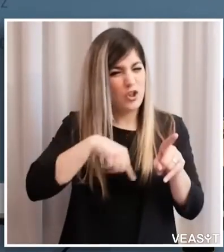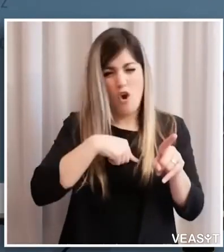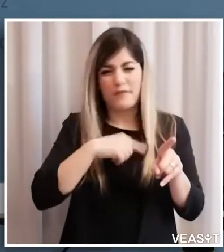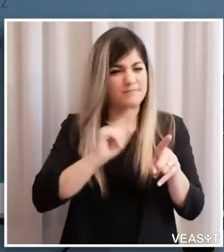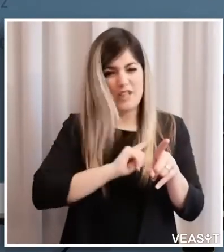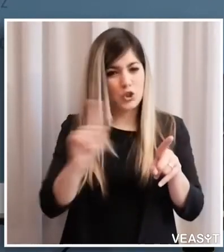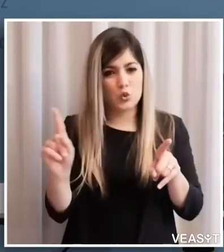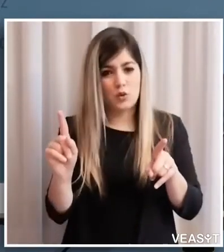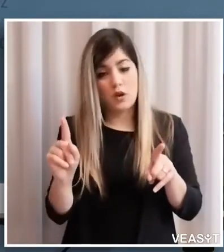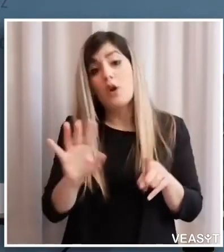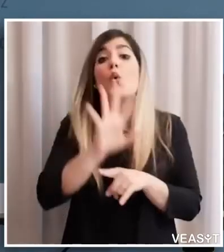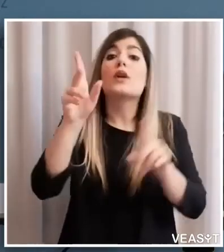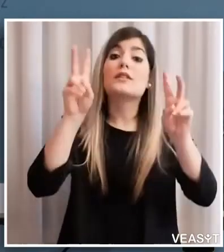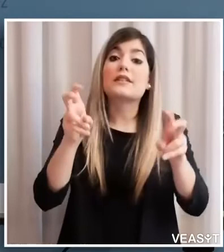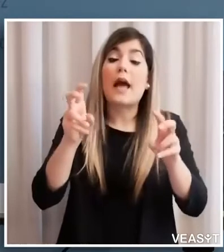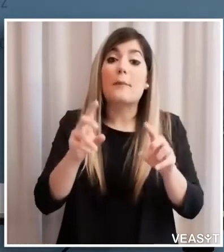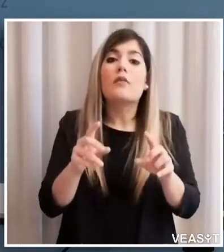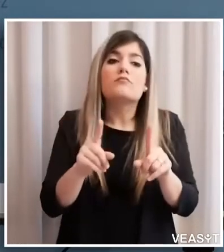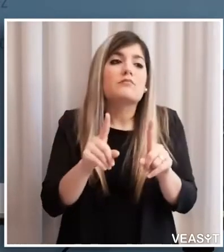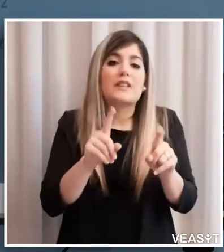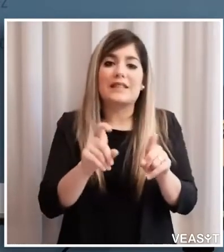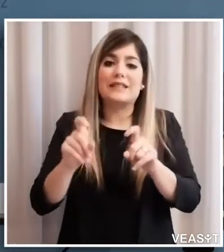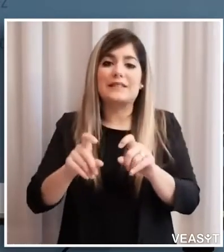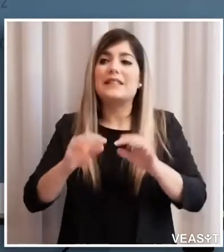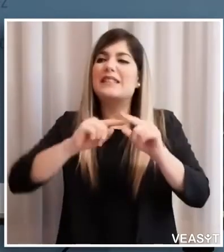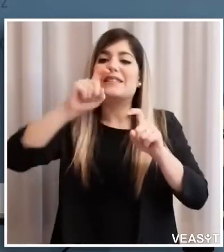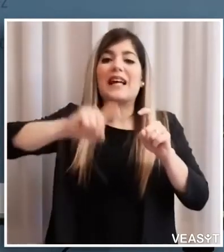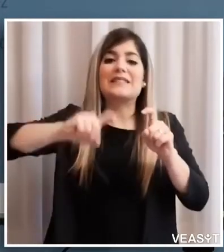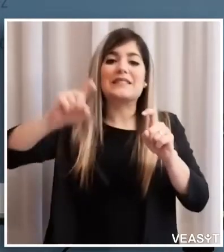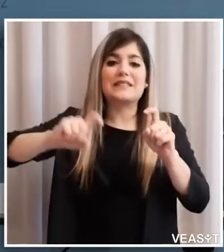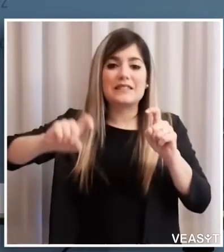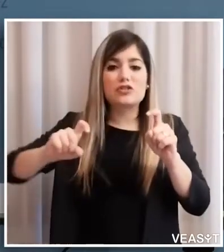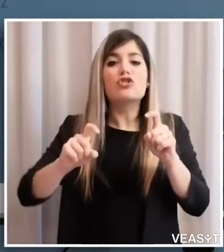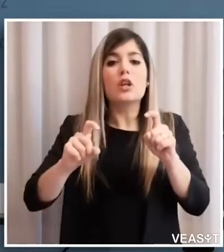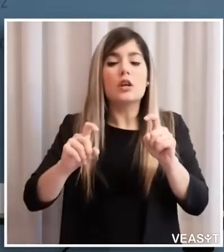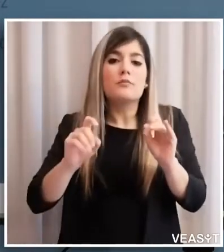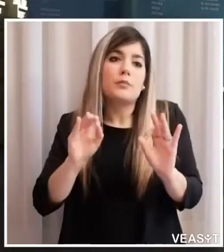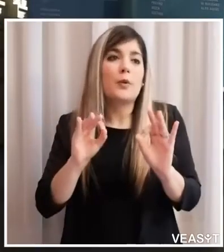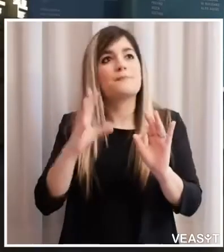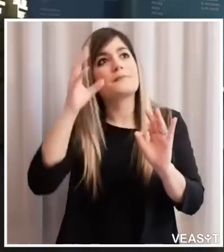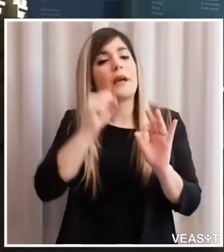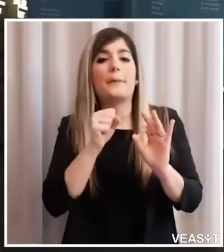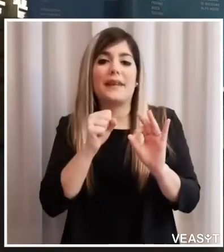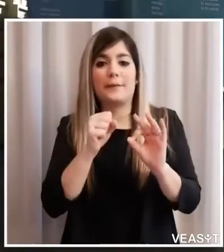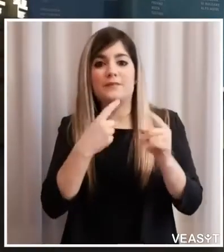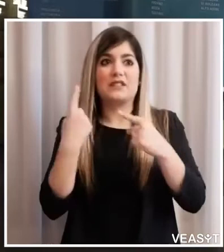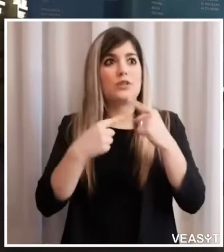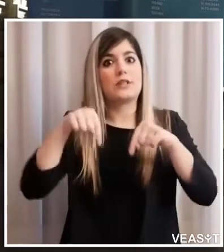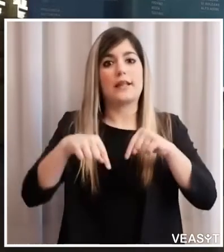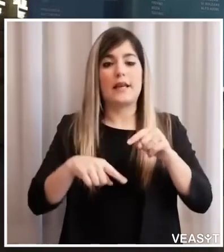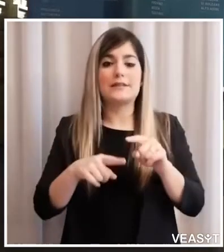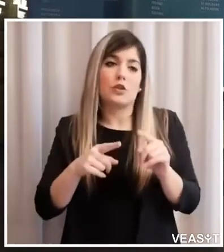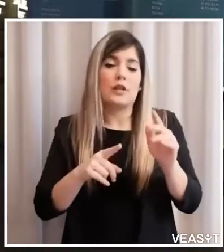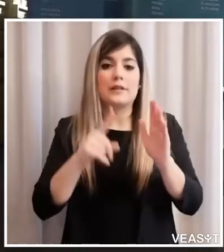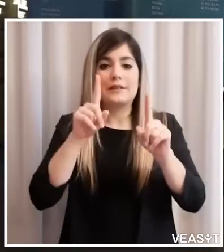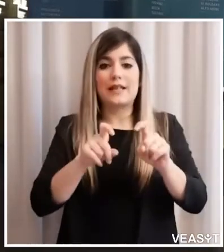campioni sul territorio campioni statistici per capire come è la situazione sul territorio con questi test incrociati lo faremo saremo tra i